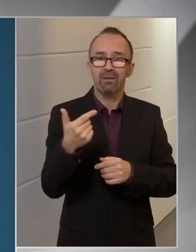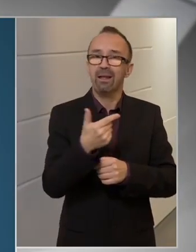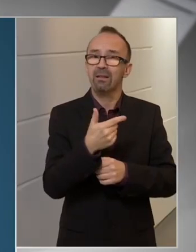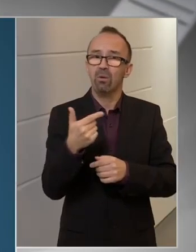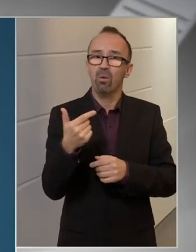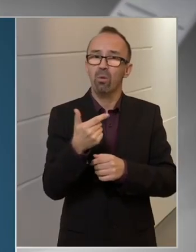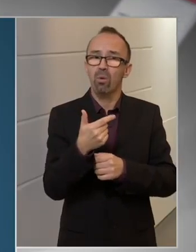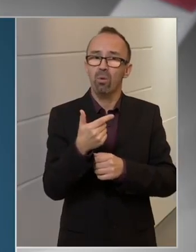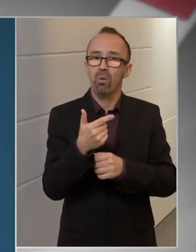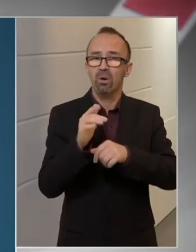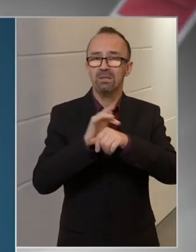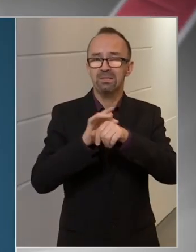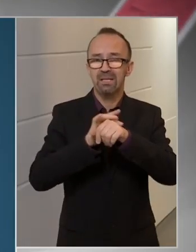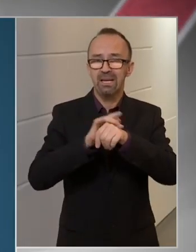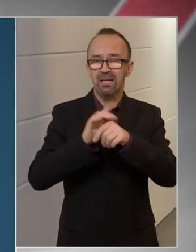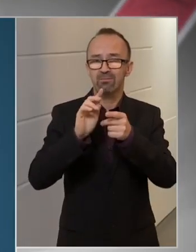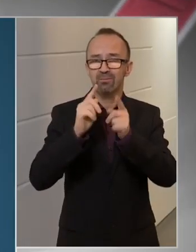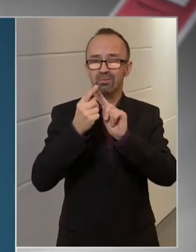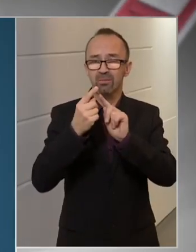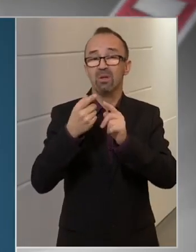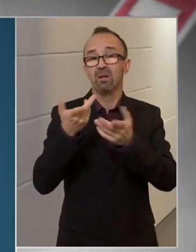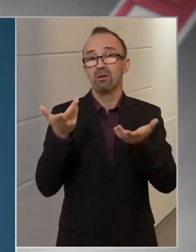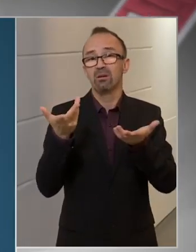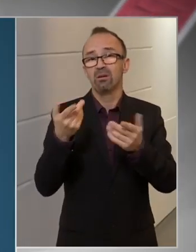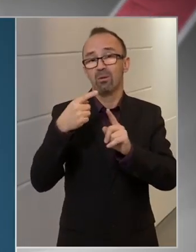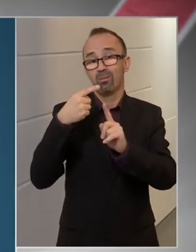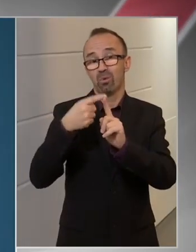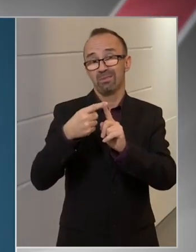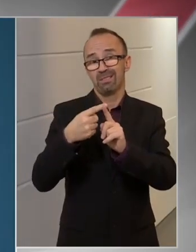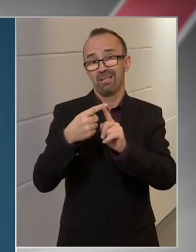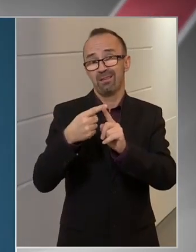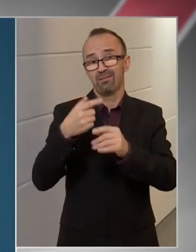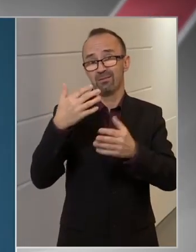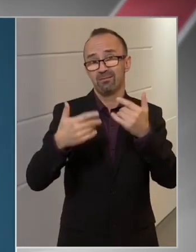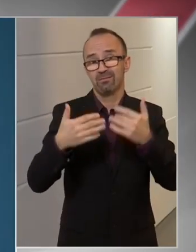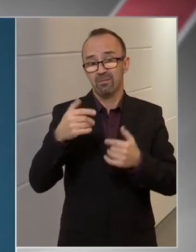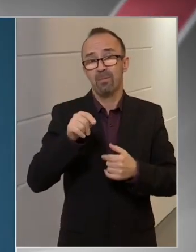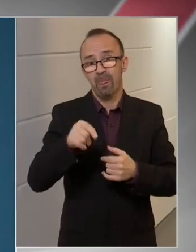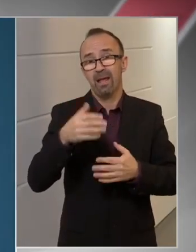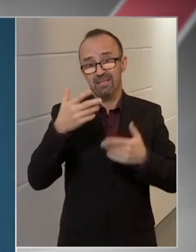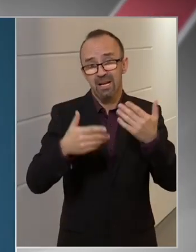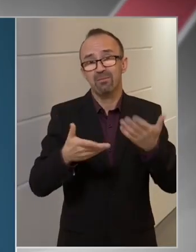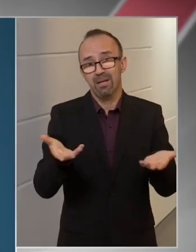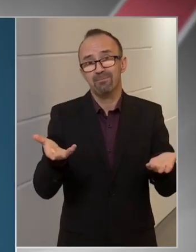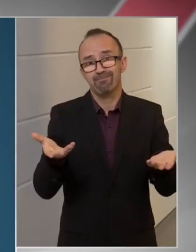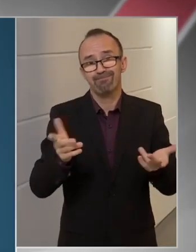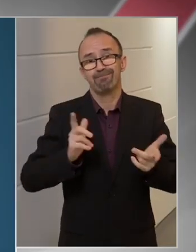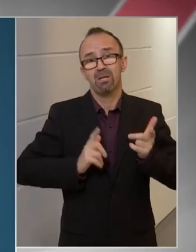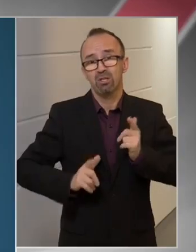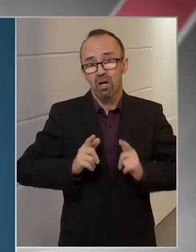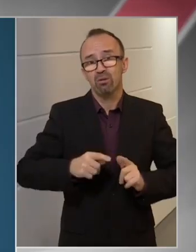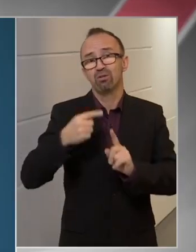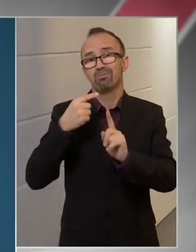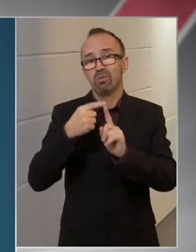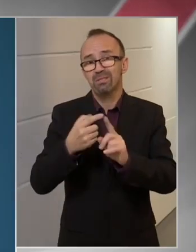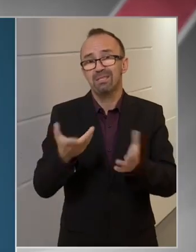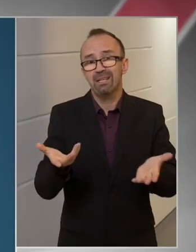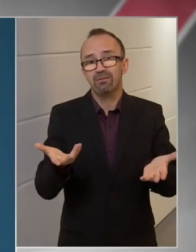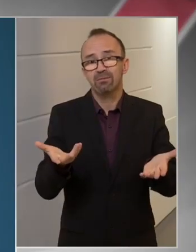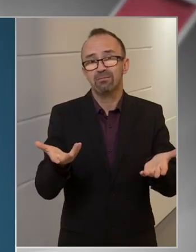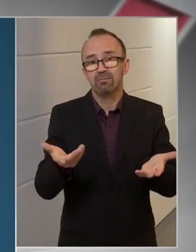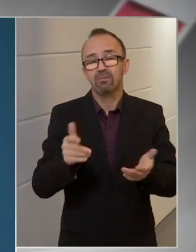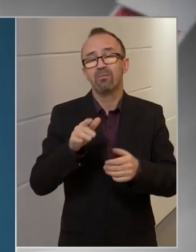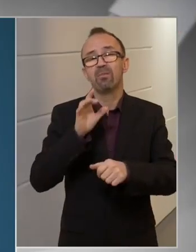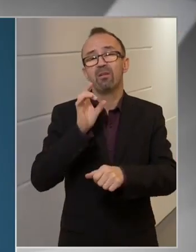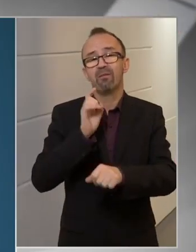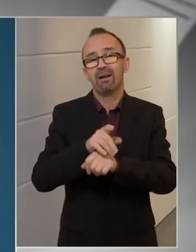elszíneződik, tehát pozitívvá válik, akkor ez az eredmény bizony sajnos pozitív, tehát